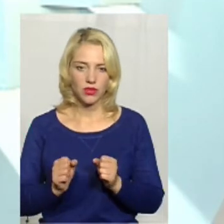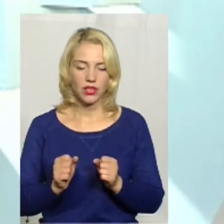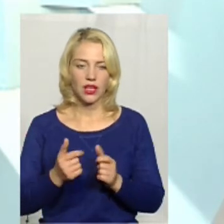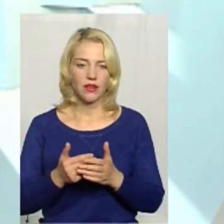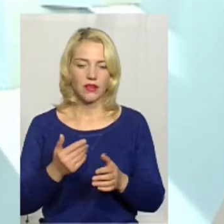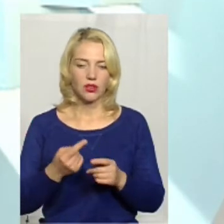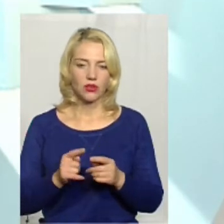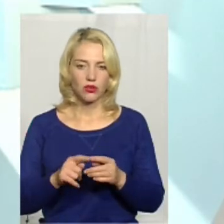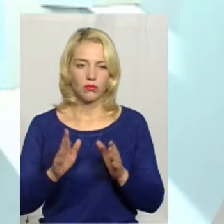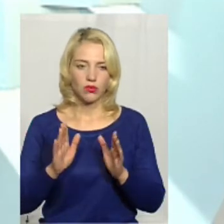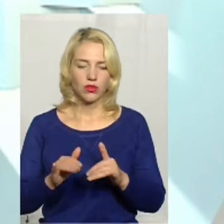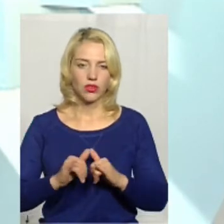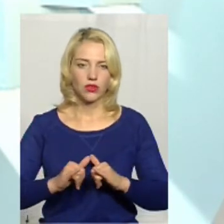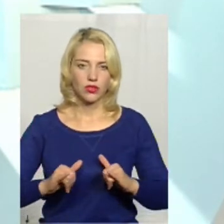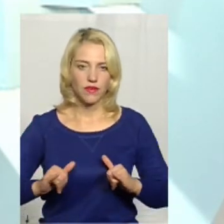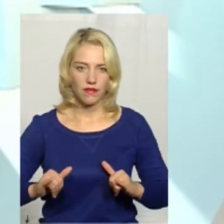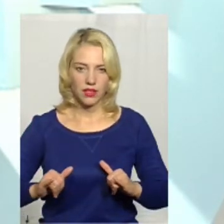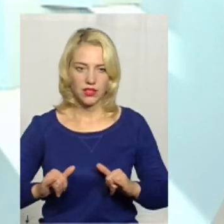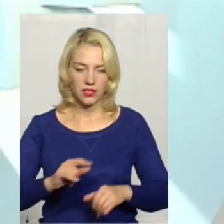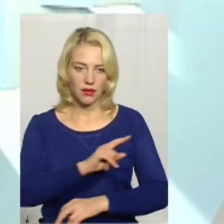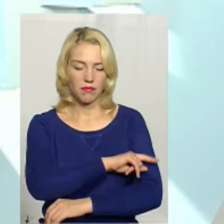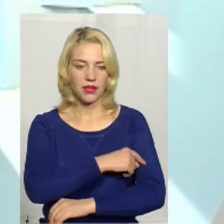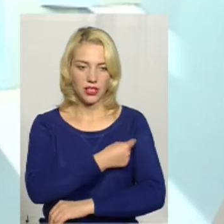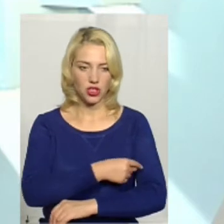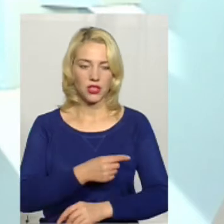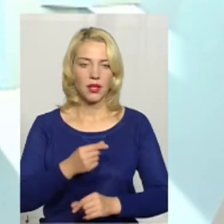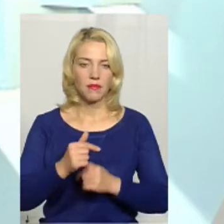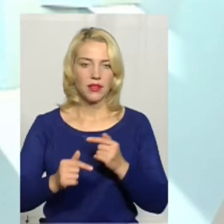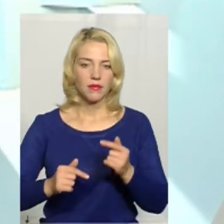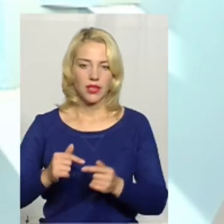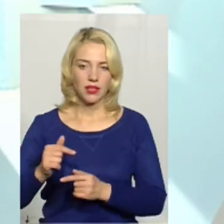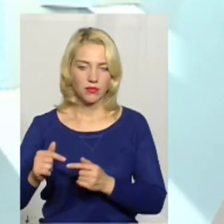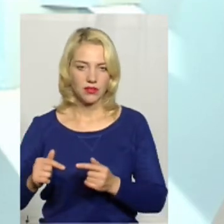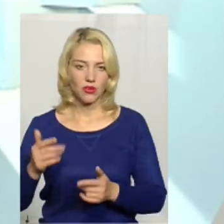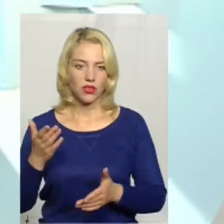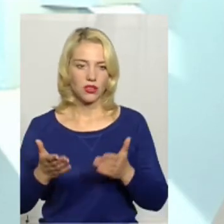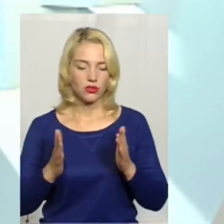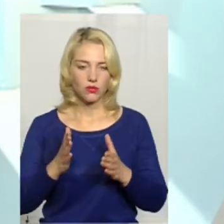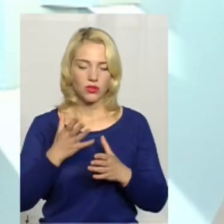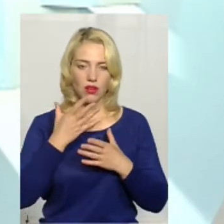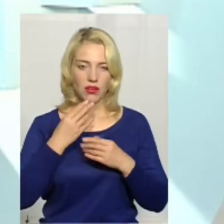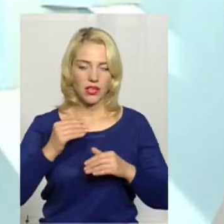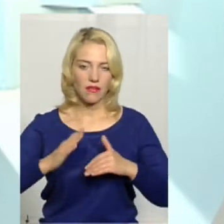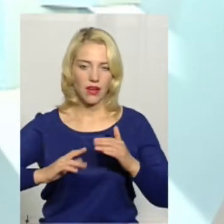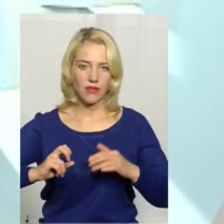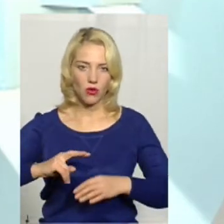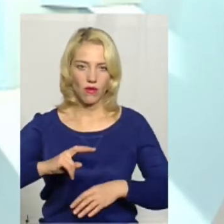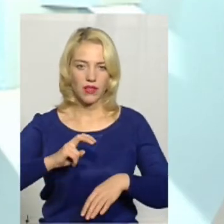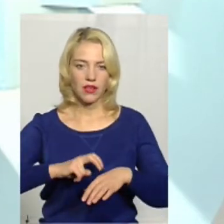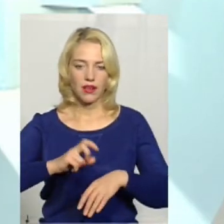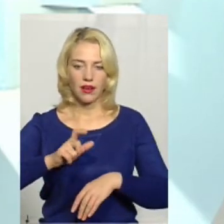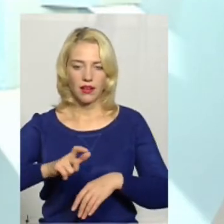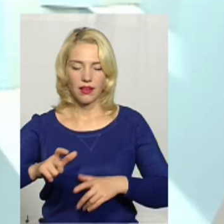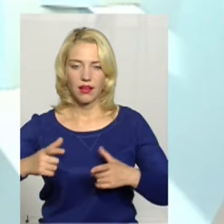І від того, як буде розвиватися медичне підприємство. Якщо буде гарні кваліфіковані лікарі, де